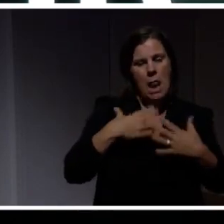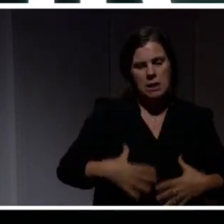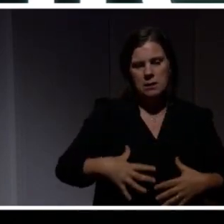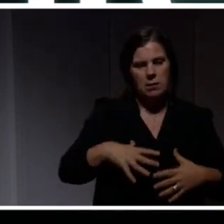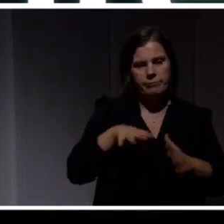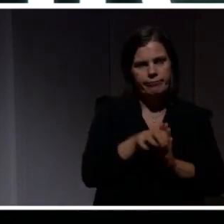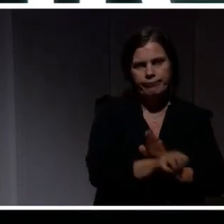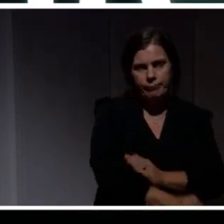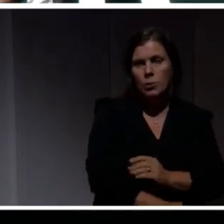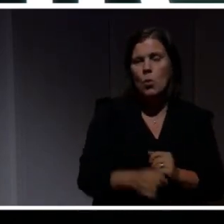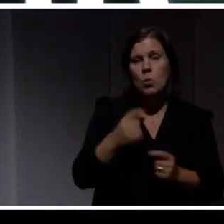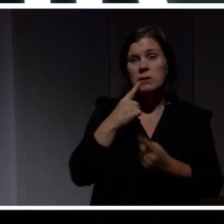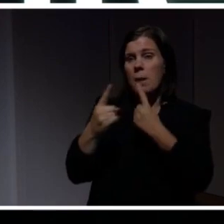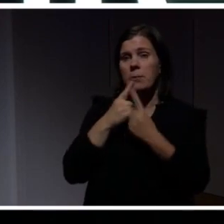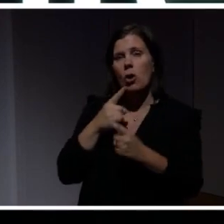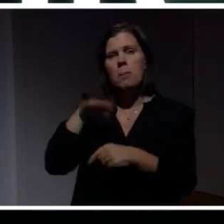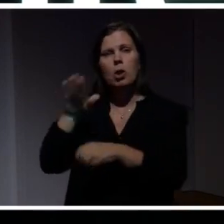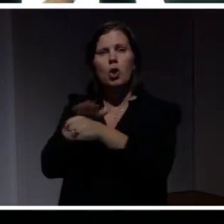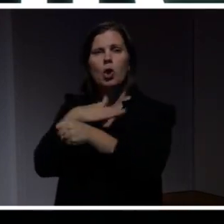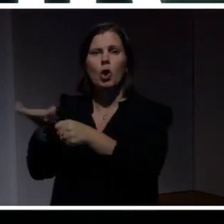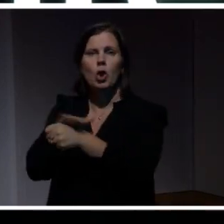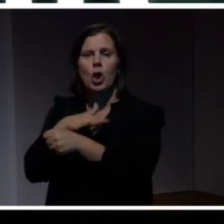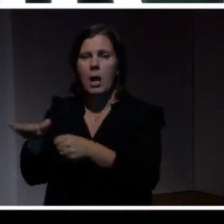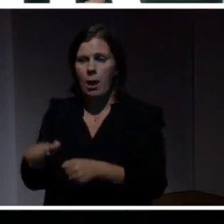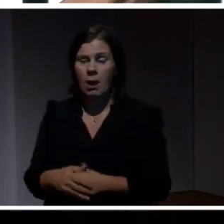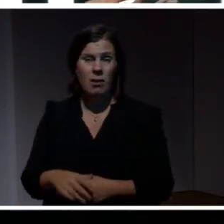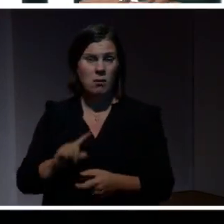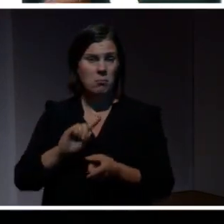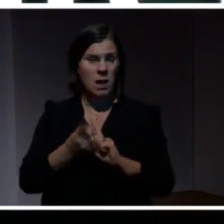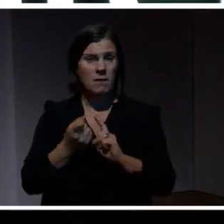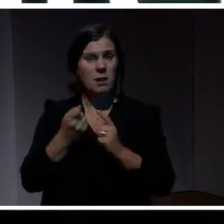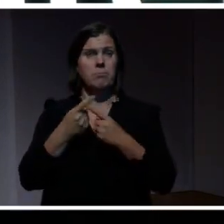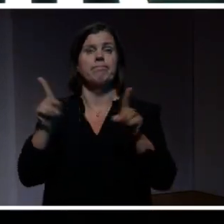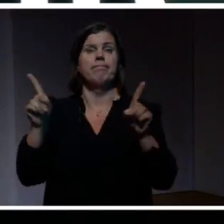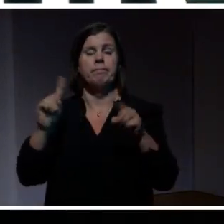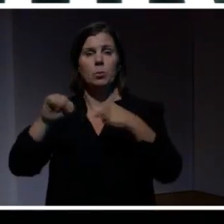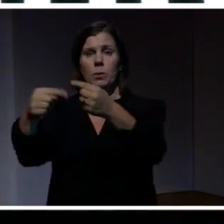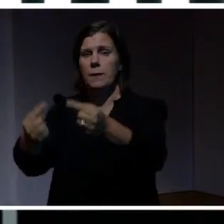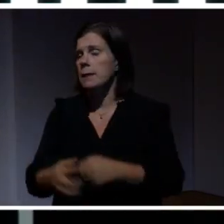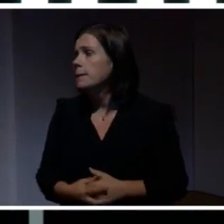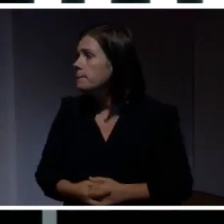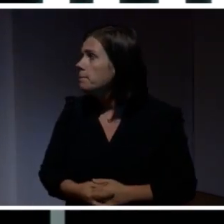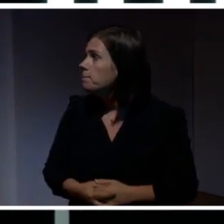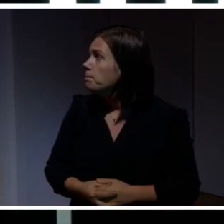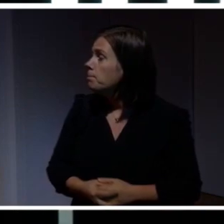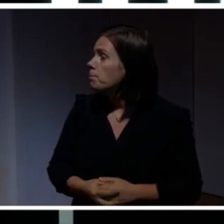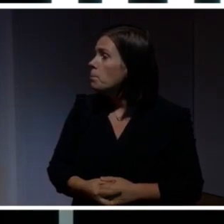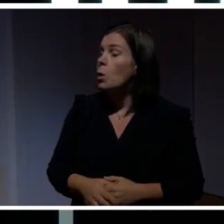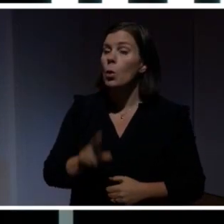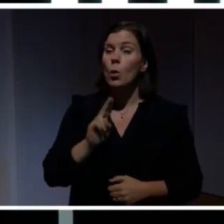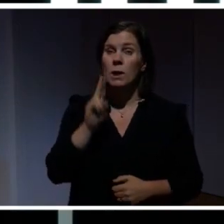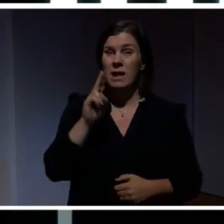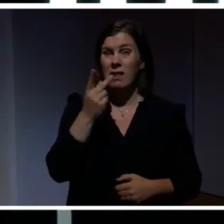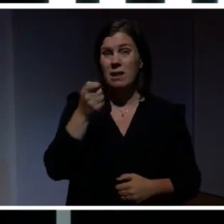samtalen ytligare och så vidare. Det vill säga det blev någonting annat också. För att ta ett konkret